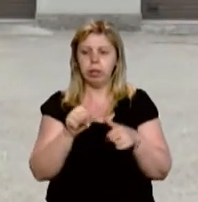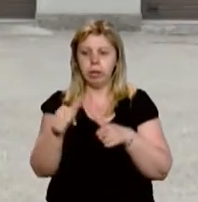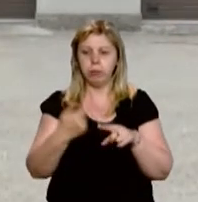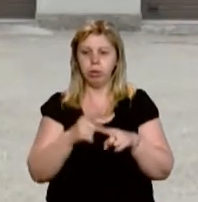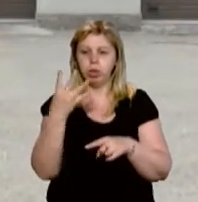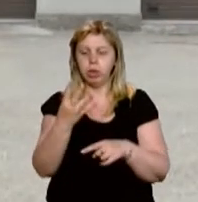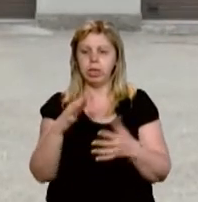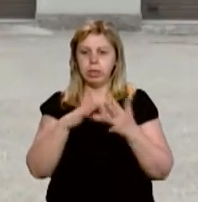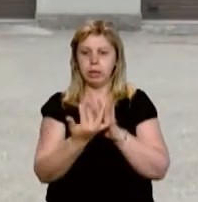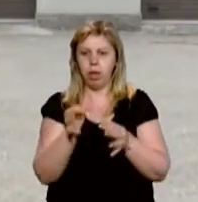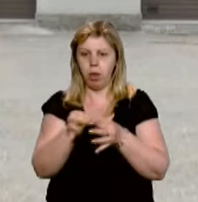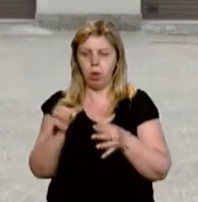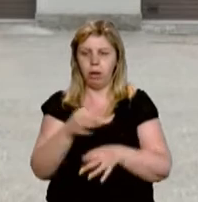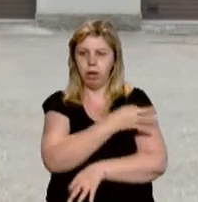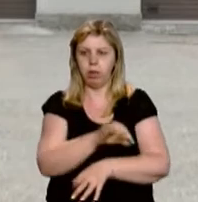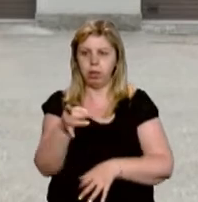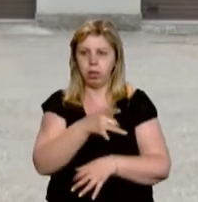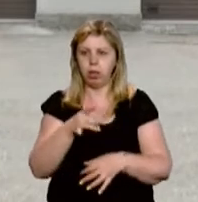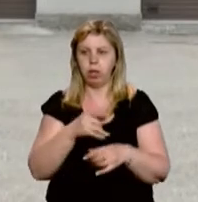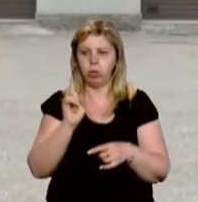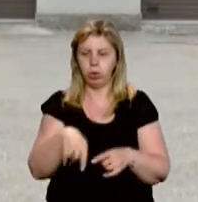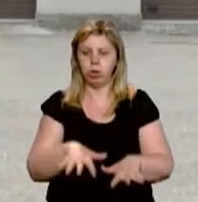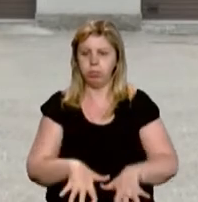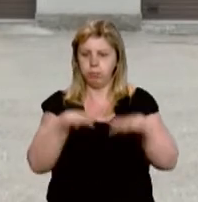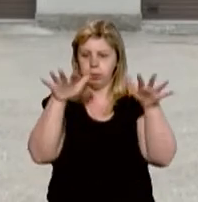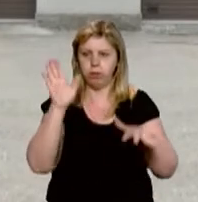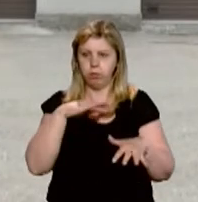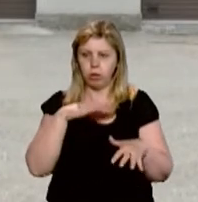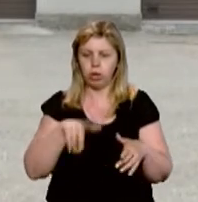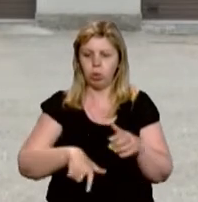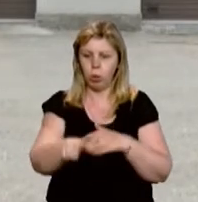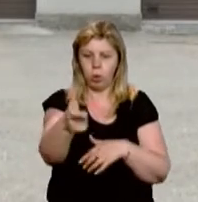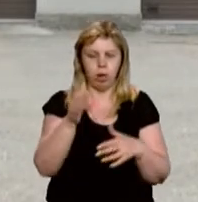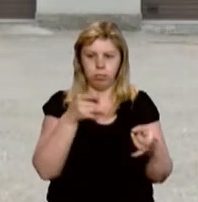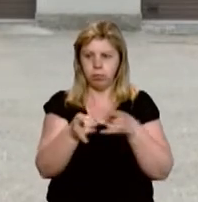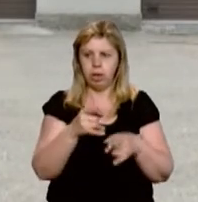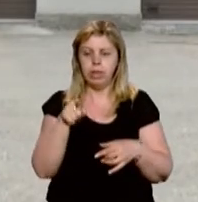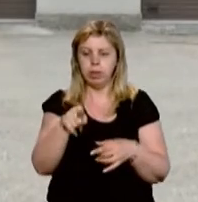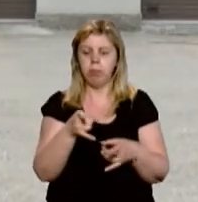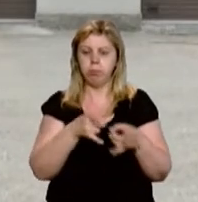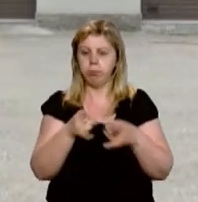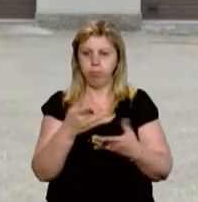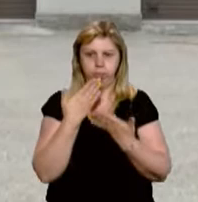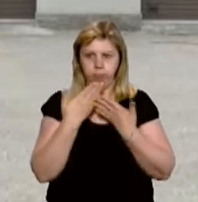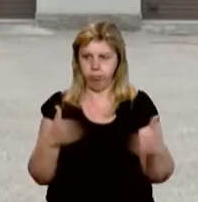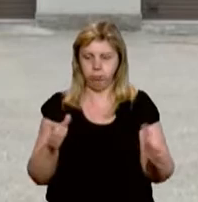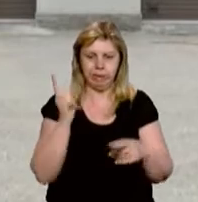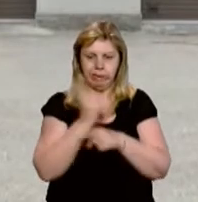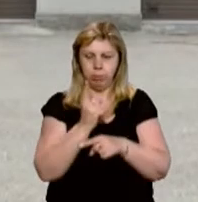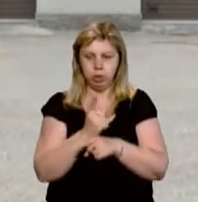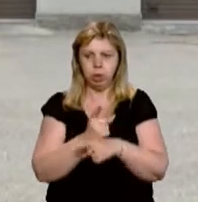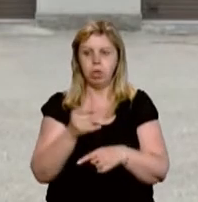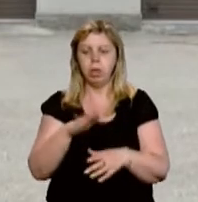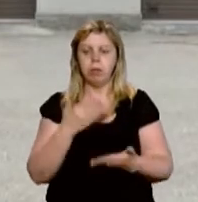чотирьох населених пунктах Рахівського району у нас відбувся перелив води через автошляхи краю. Тож, наразі там рух автівок заборонено.